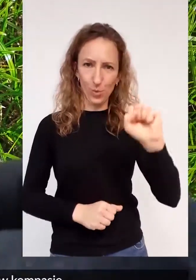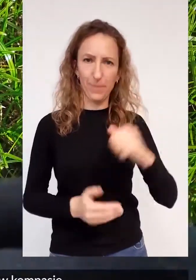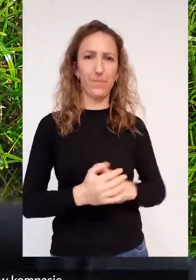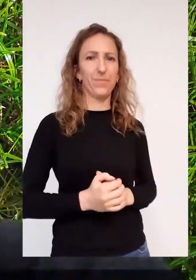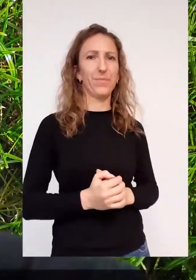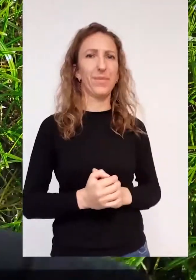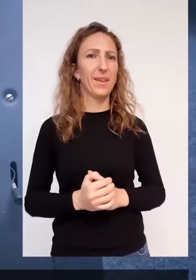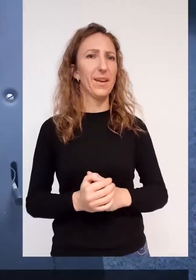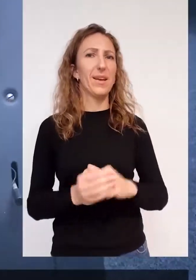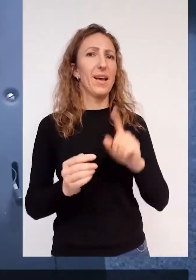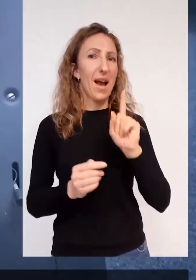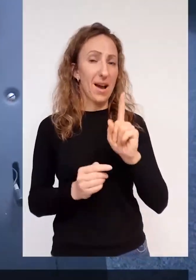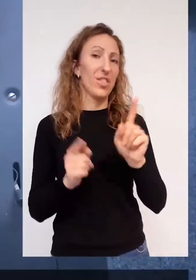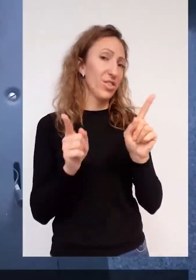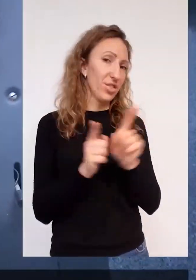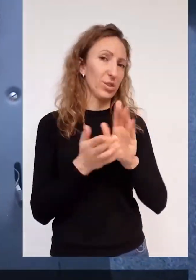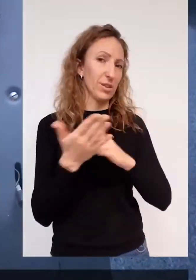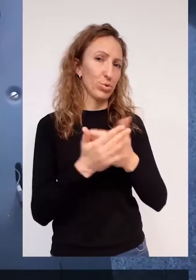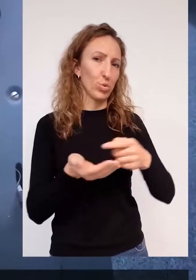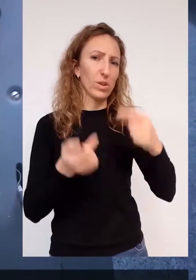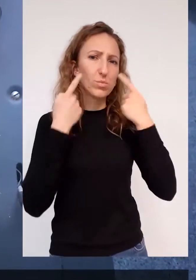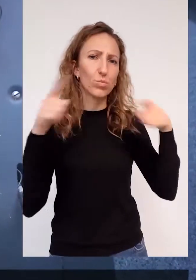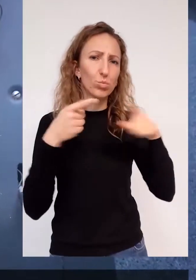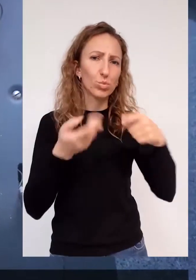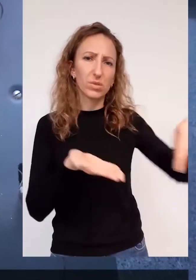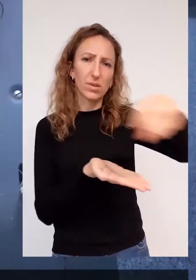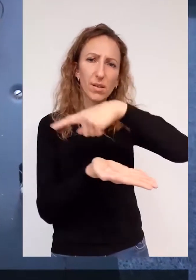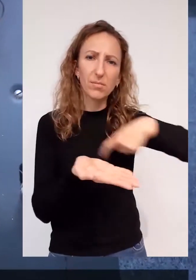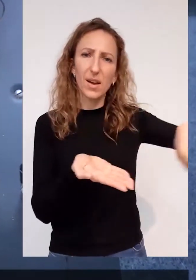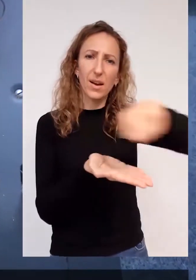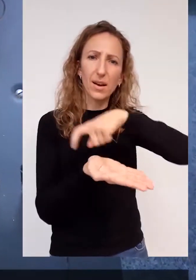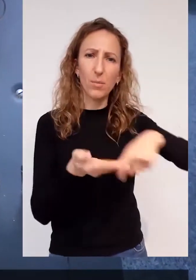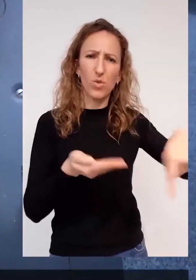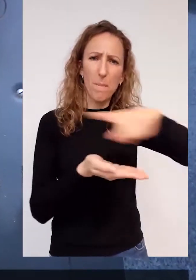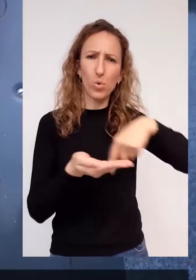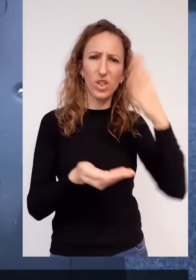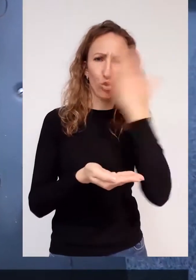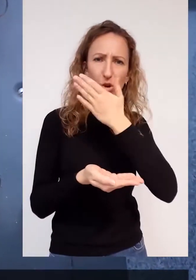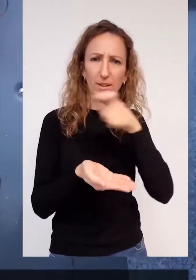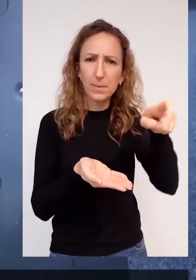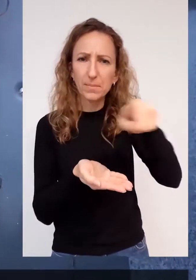gramofonie Czy